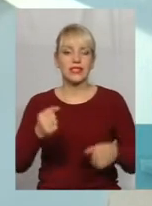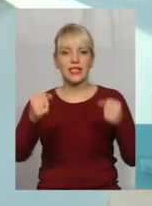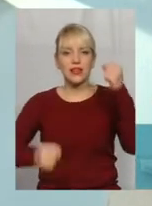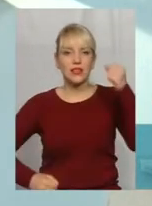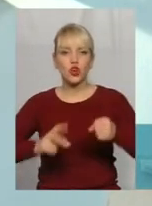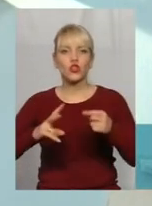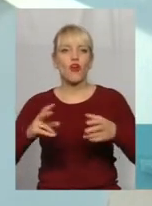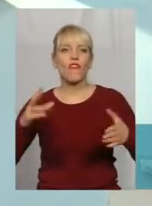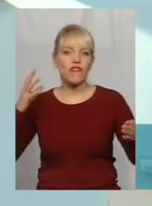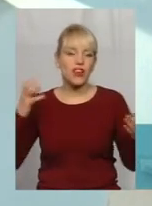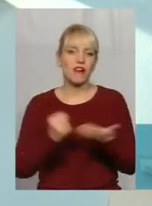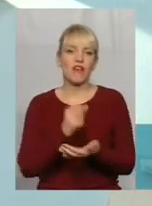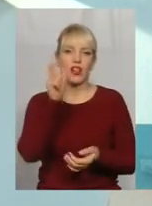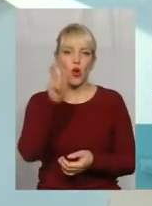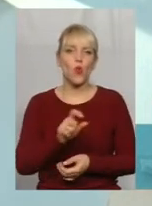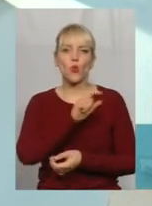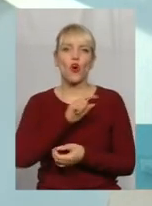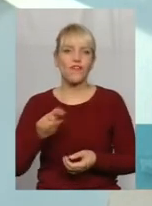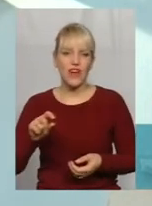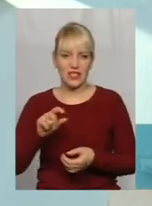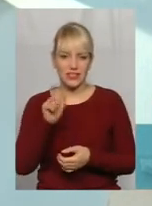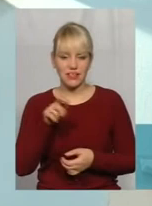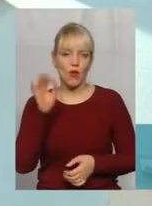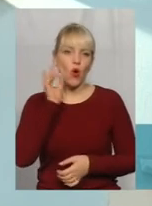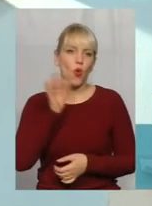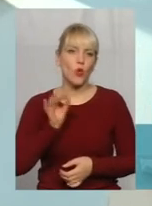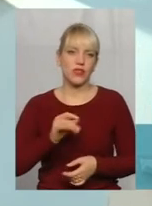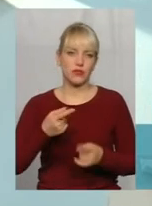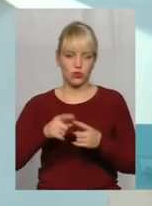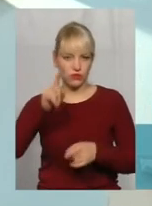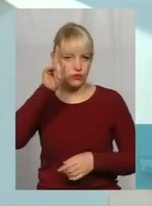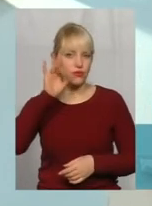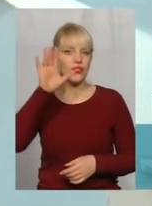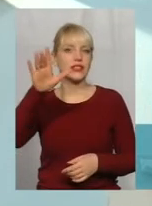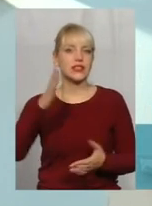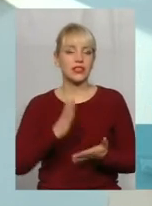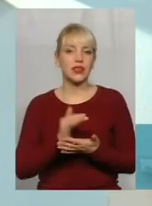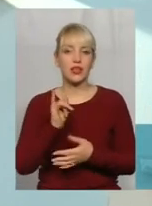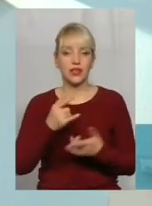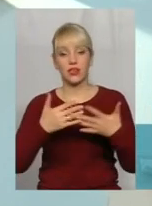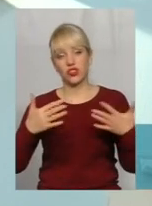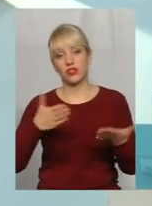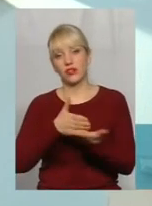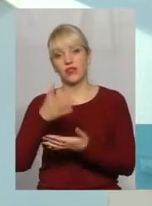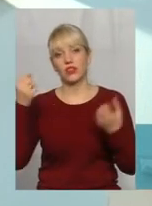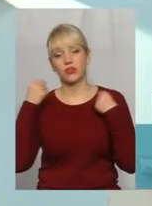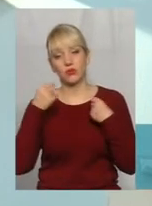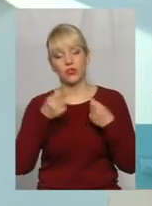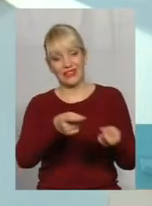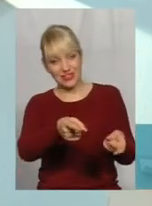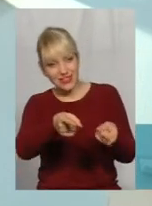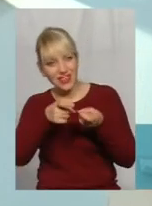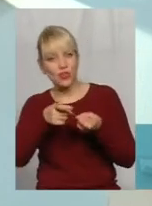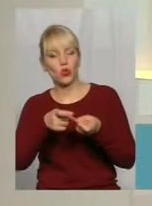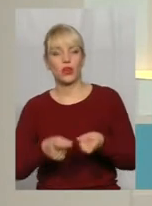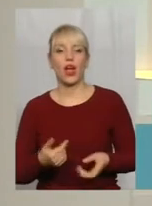норвезців, в німців, таких визнаних вже таких. І інші види спорту підтянули. А в